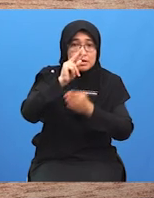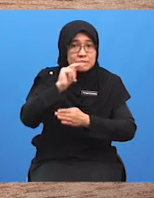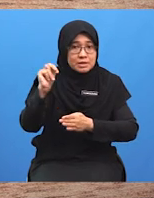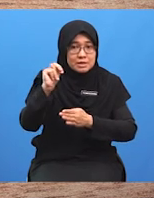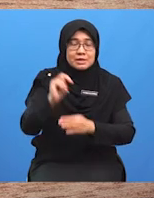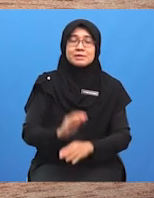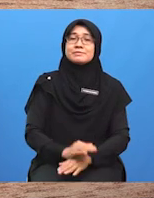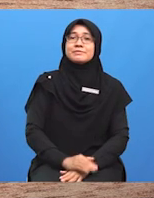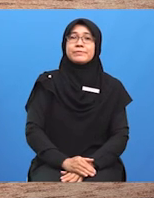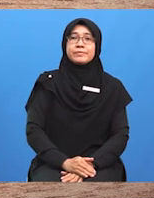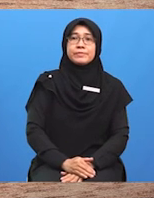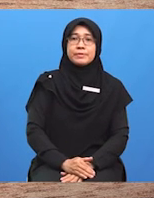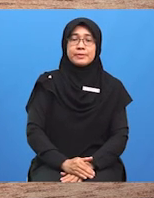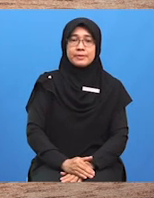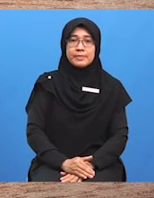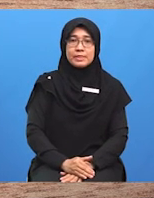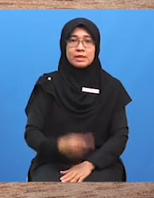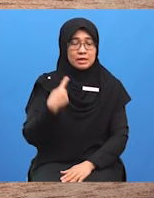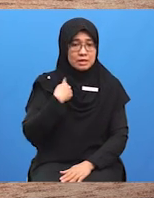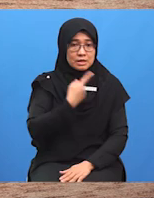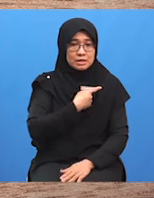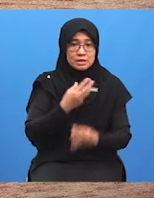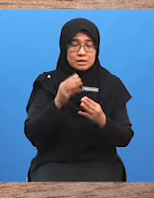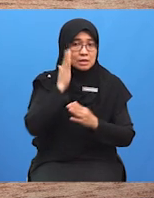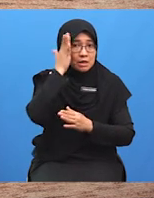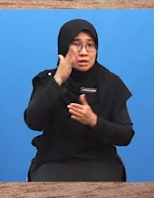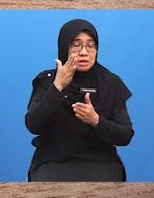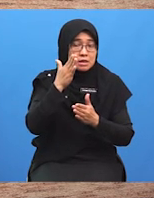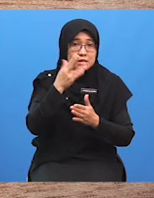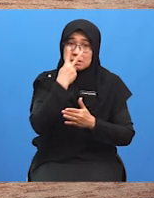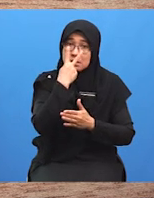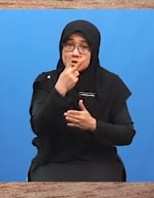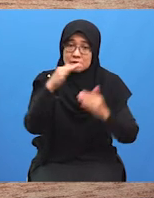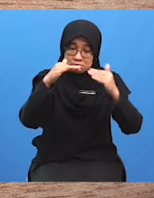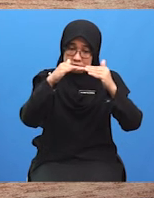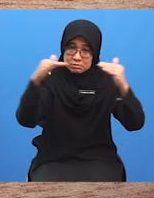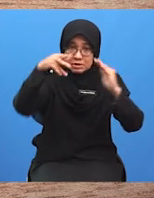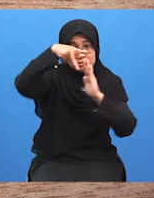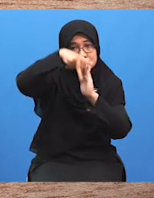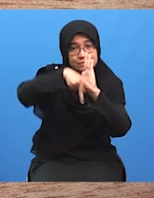sekalian Seterusnya, kita akan lihat tahap-tahap perundingan